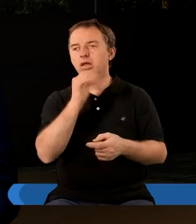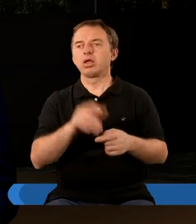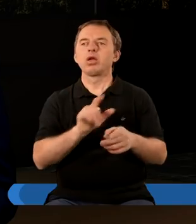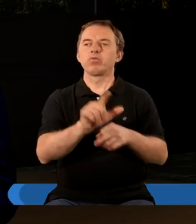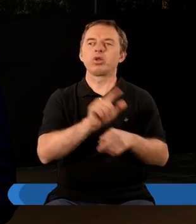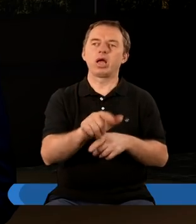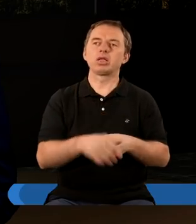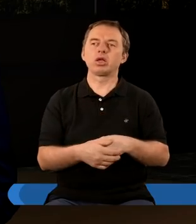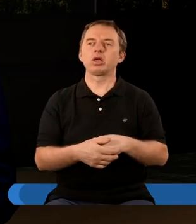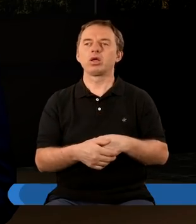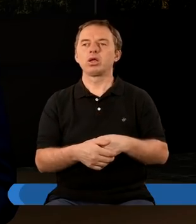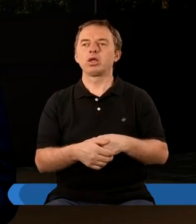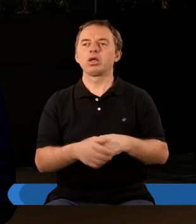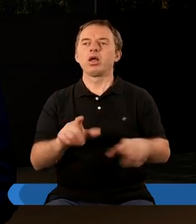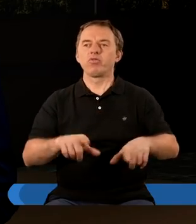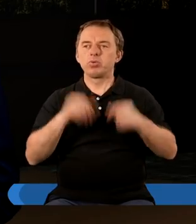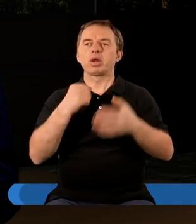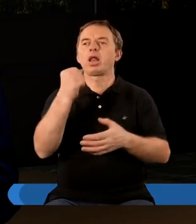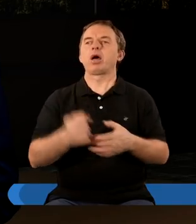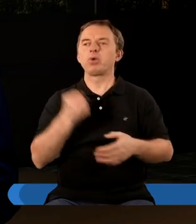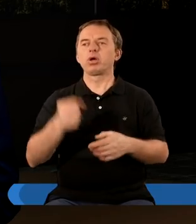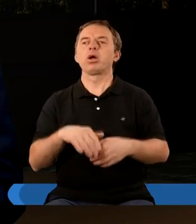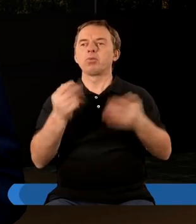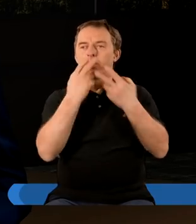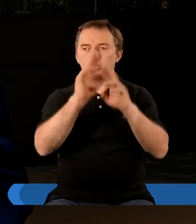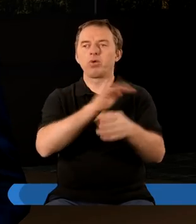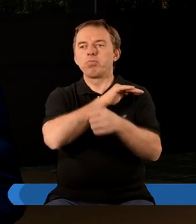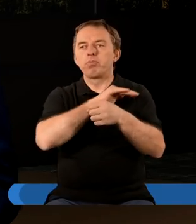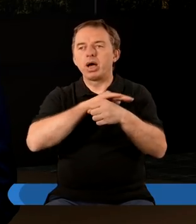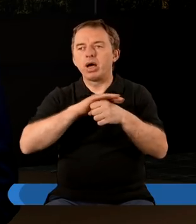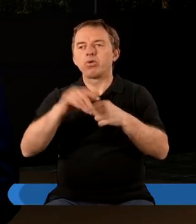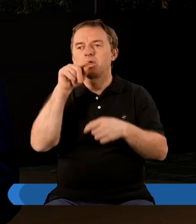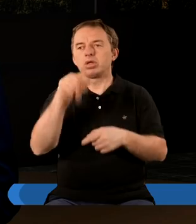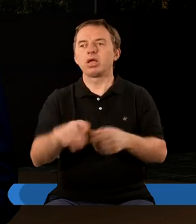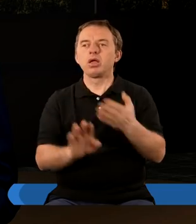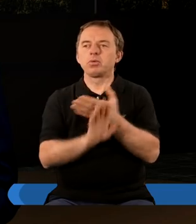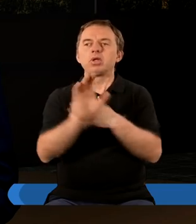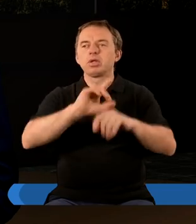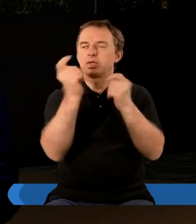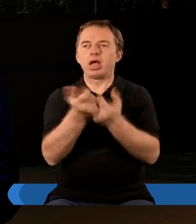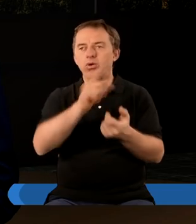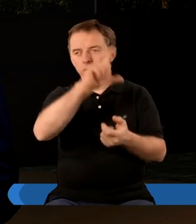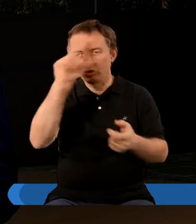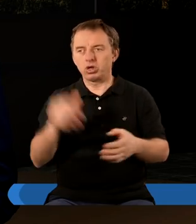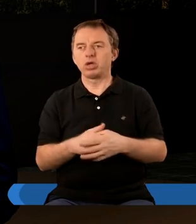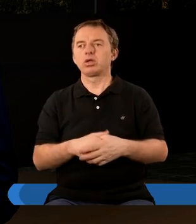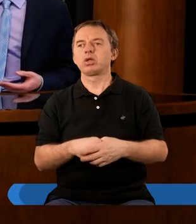Testamencie, dwunastu wybranych apostołów. Być może pokazują pełnię tego, że są przedstawiciele całej ludzkości.